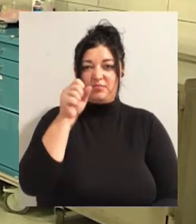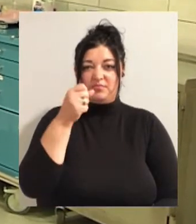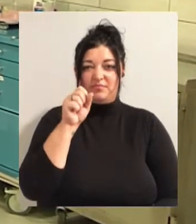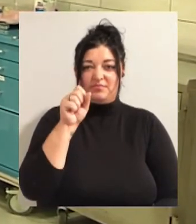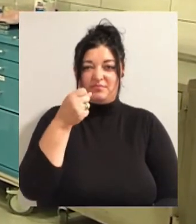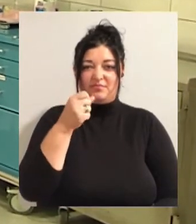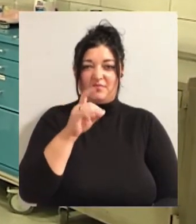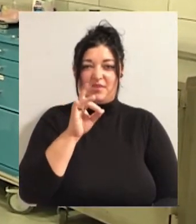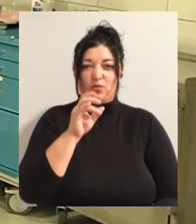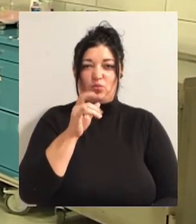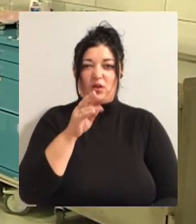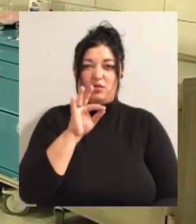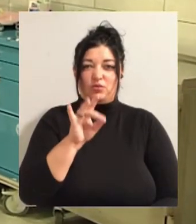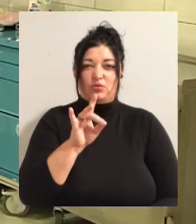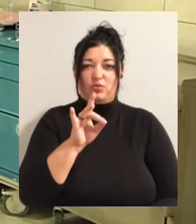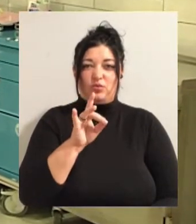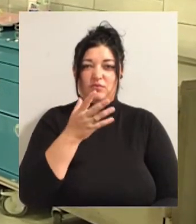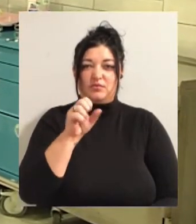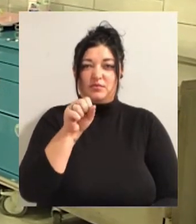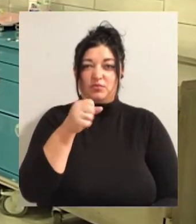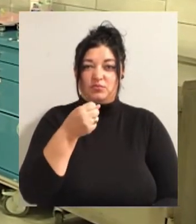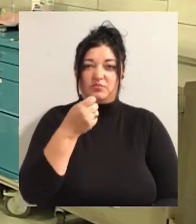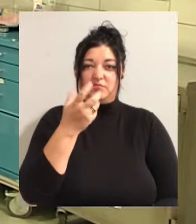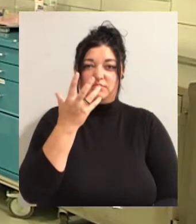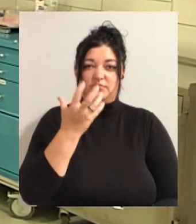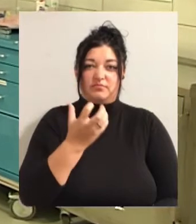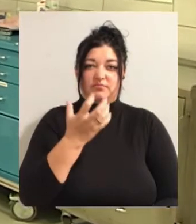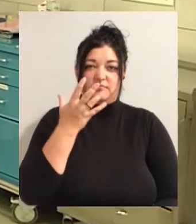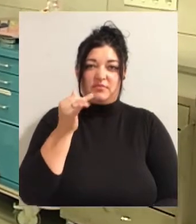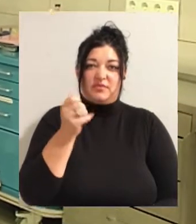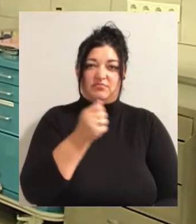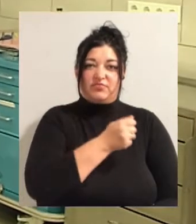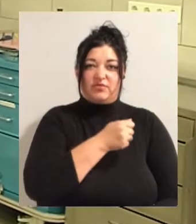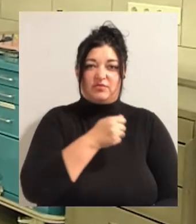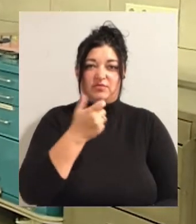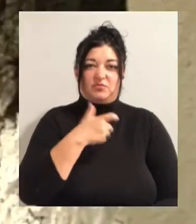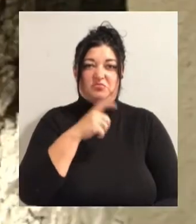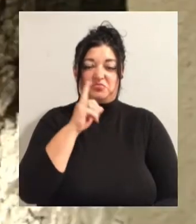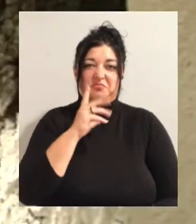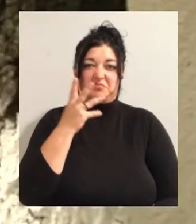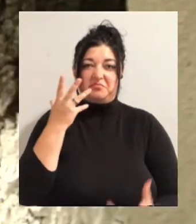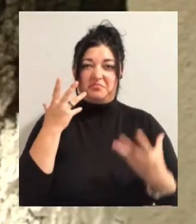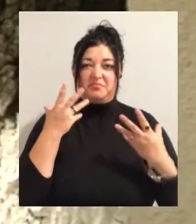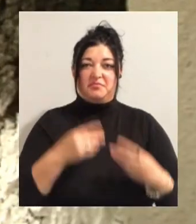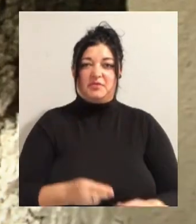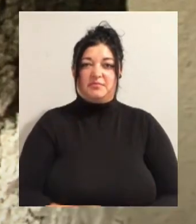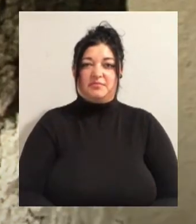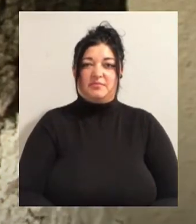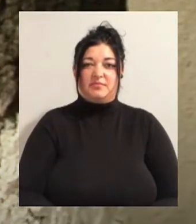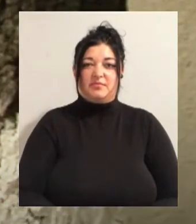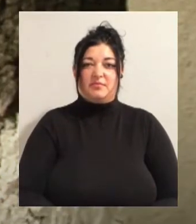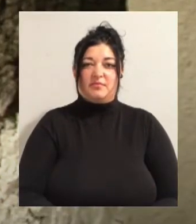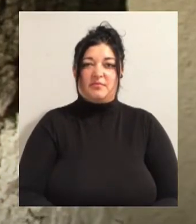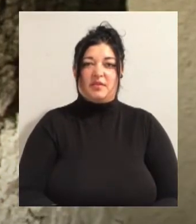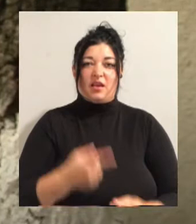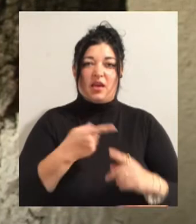і хірург не растерилизується, і сам може доправляти лампу і вращати її як минулого. Це один з